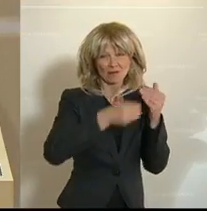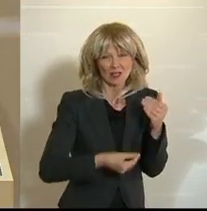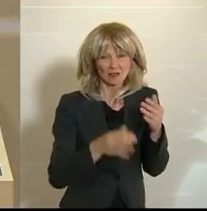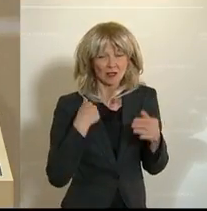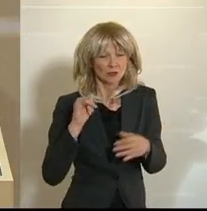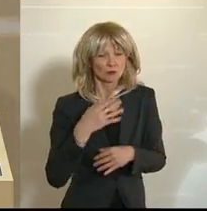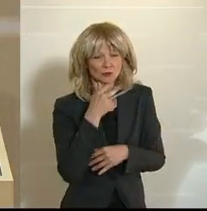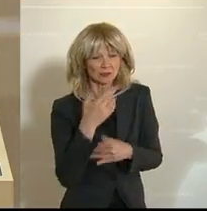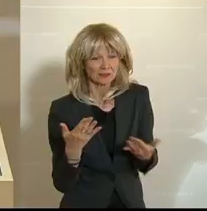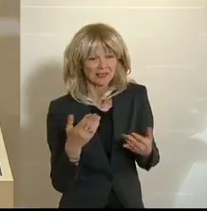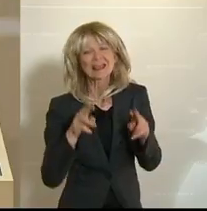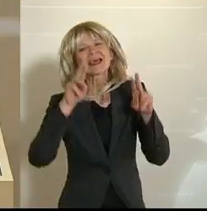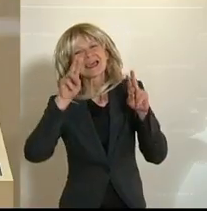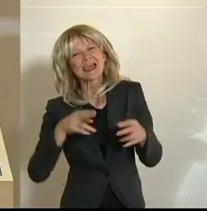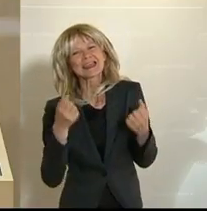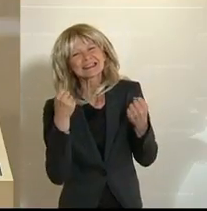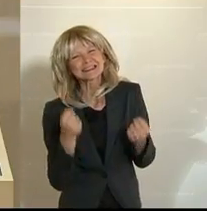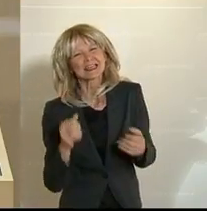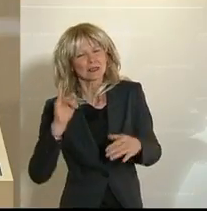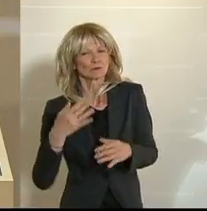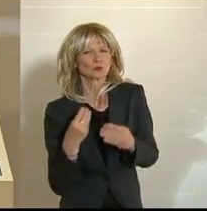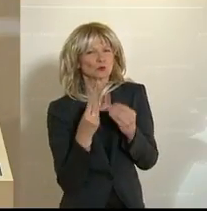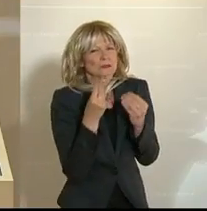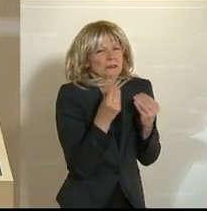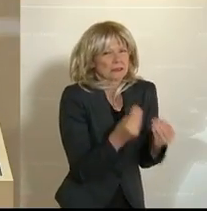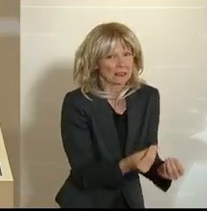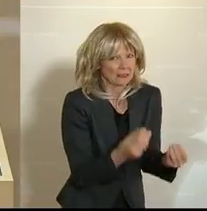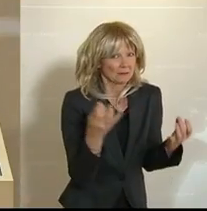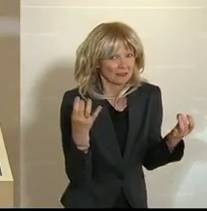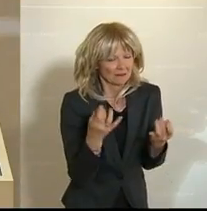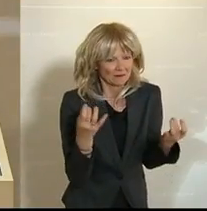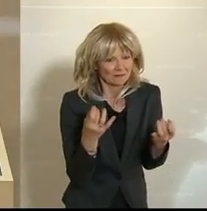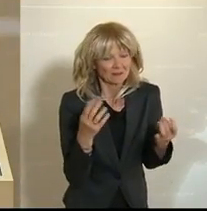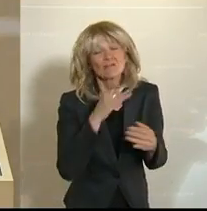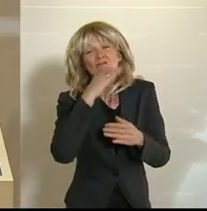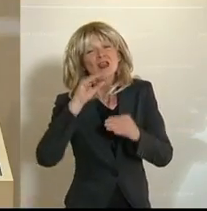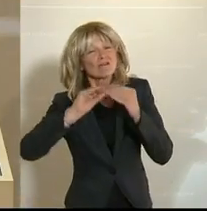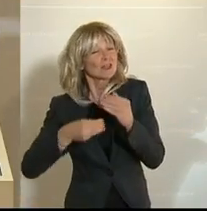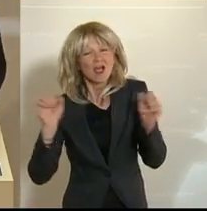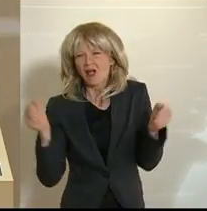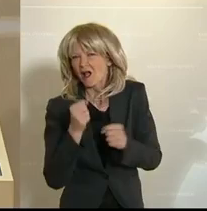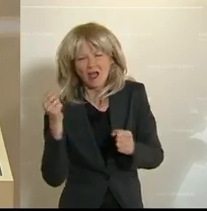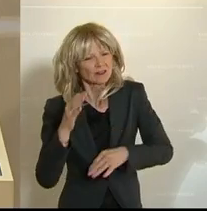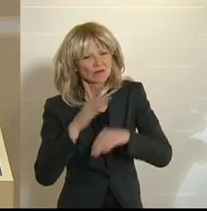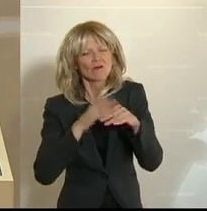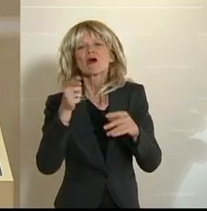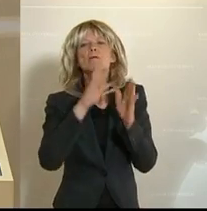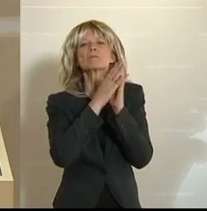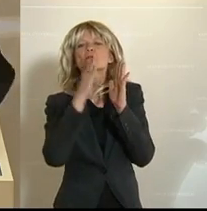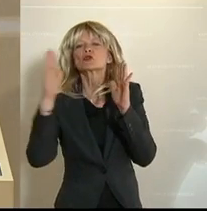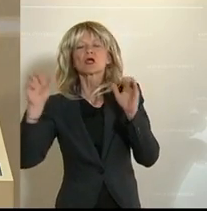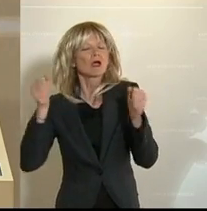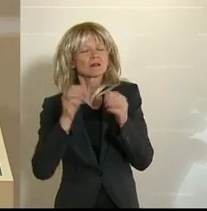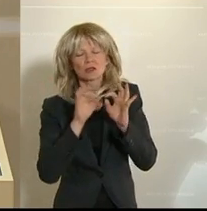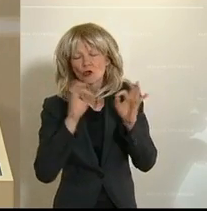auch Rechtssicherheit insofern zu geben, als dass ja viele ihre Förderverträge nicht erfüllen konnten. Ich sage jetzt mal, Bibliotheken konnten nicht offen gehalten werden,